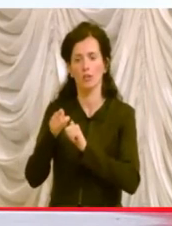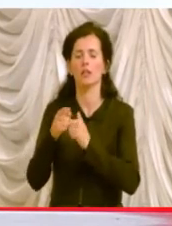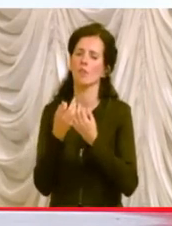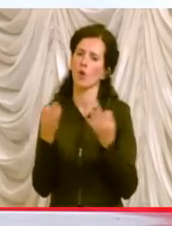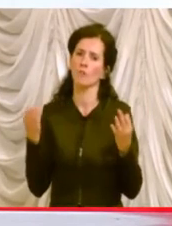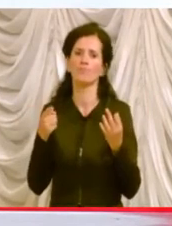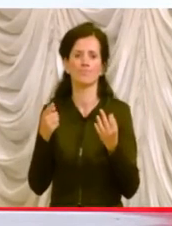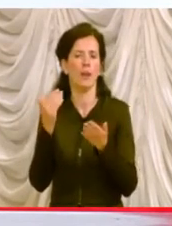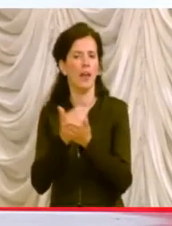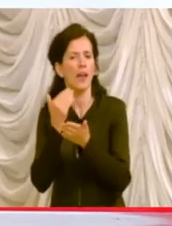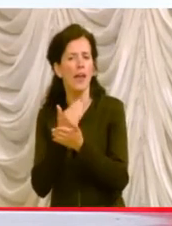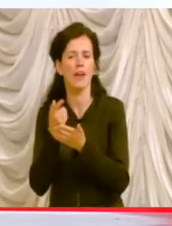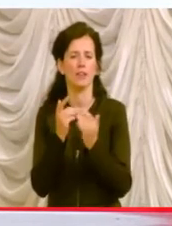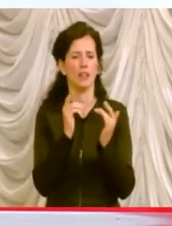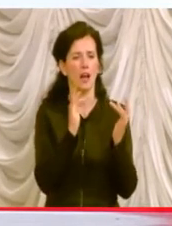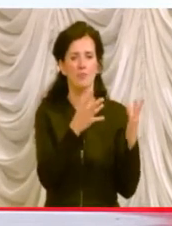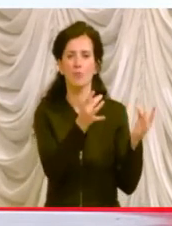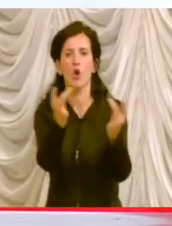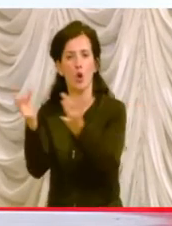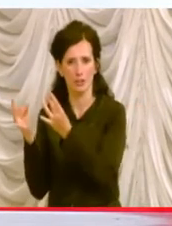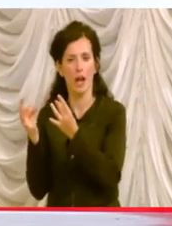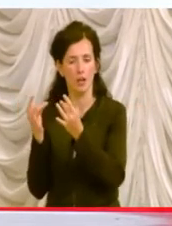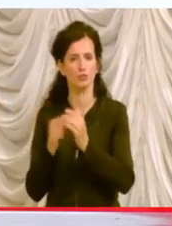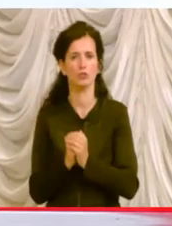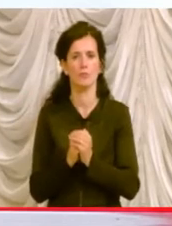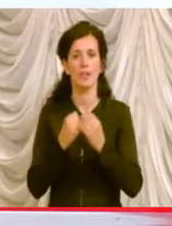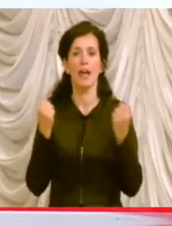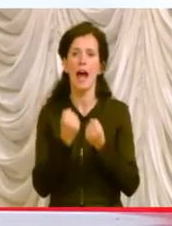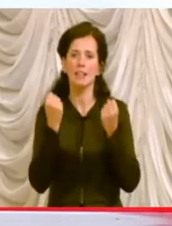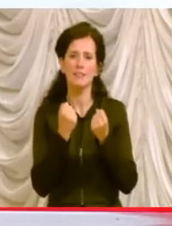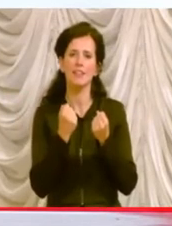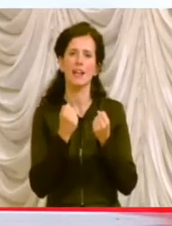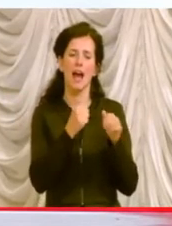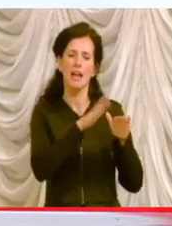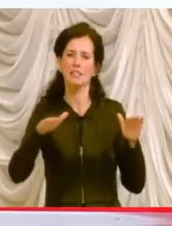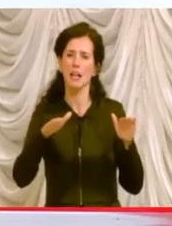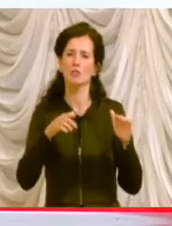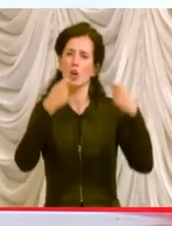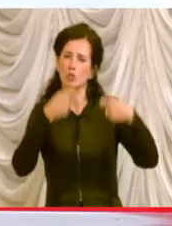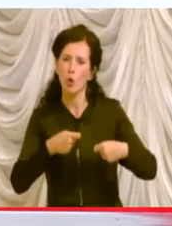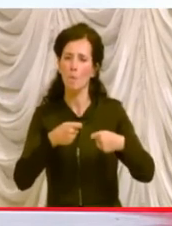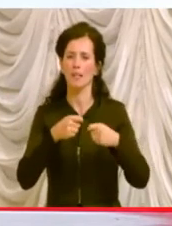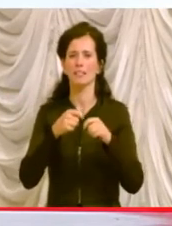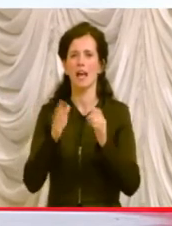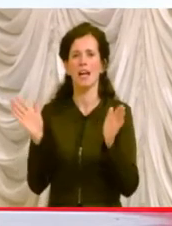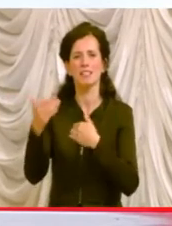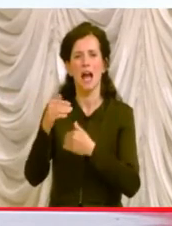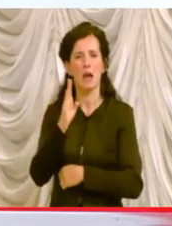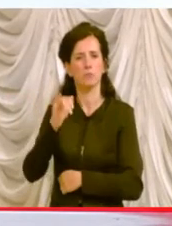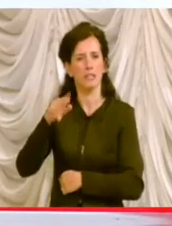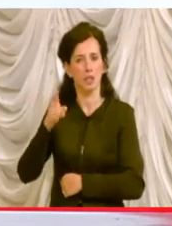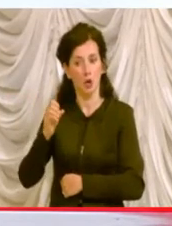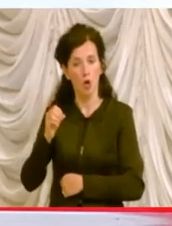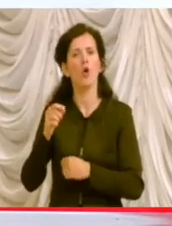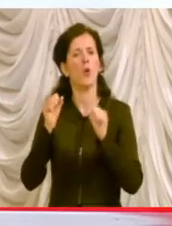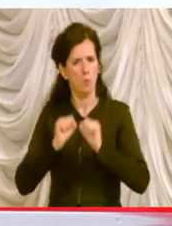ovviamente le occasioni di contagio. Le attività di sale giochi, sale scommesse, sale bingo sono consentite a condizione